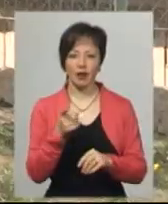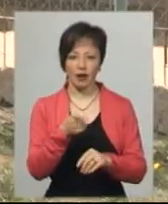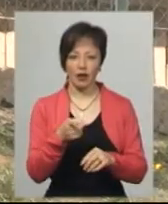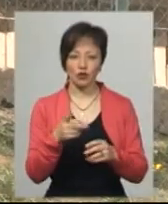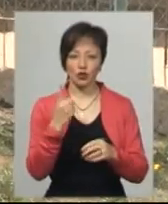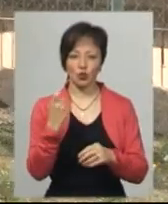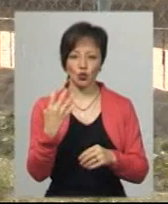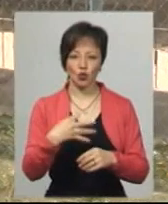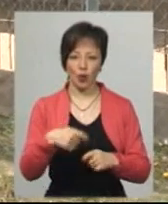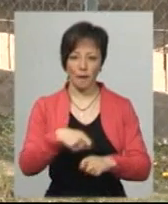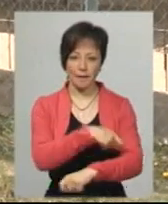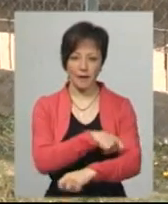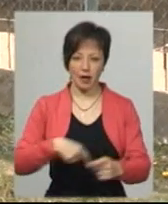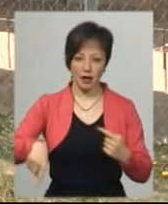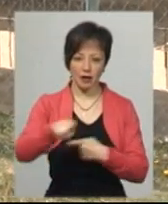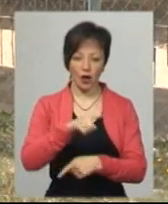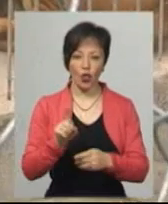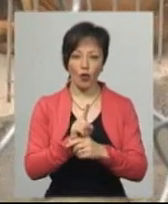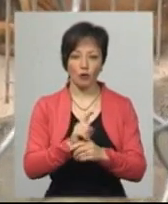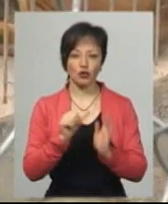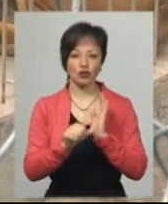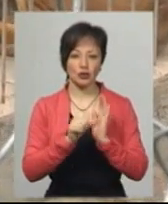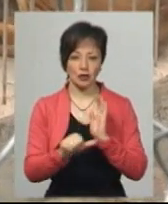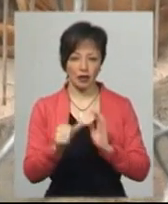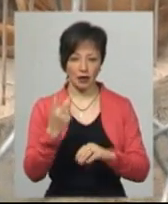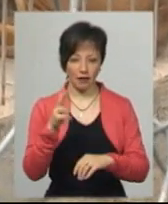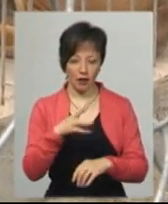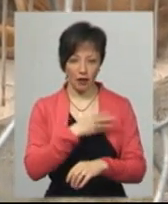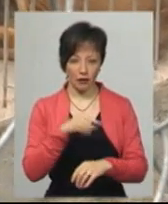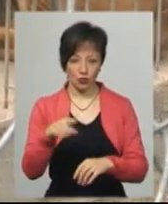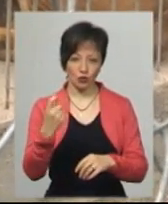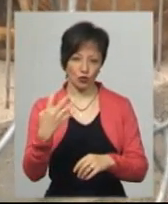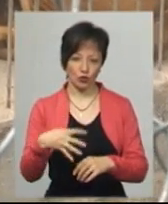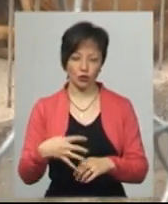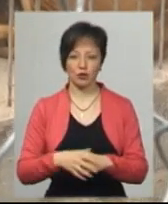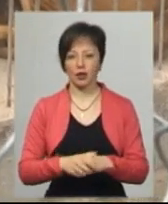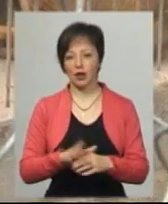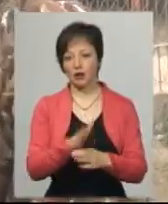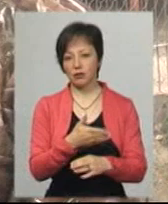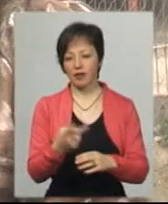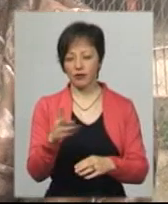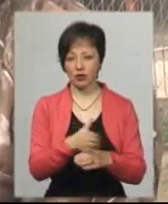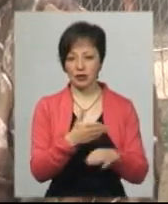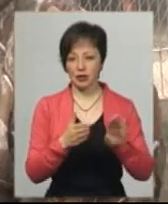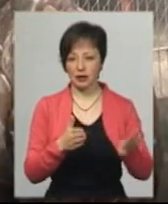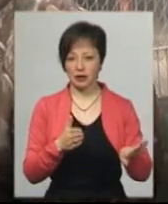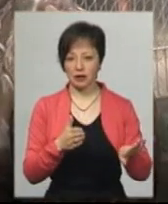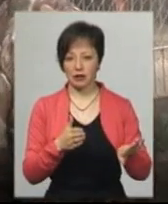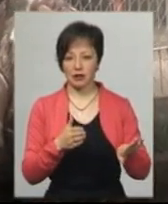квадратів, при нормативі 60 квадратів на двох левів, він розділено на дві частини. Одна частина – це